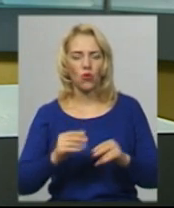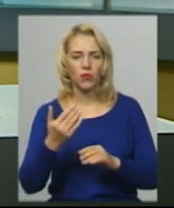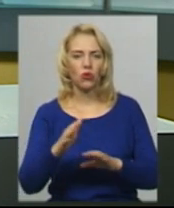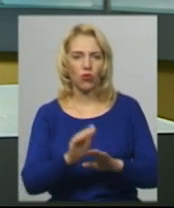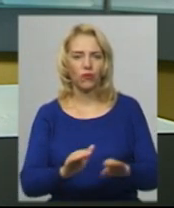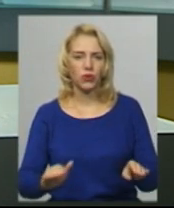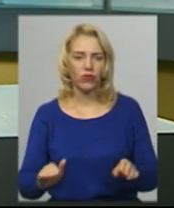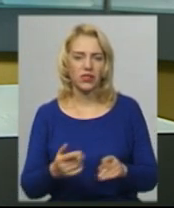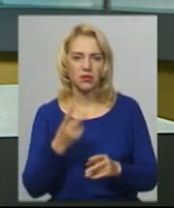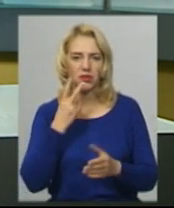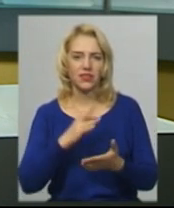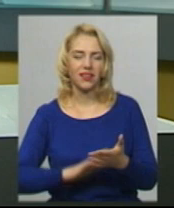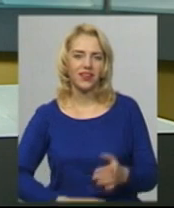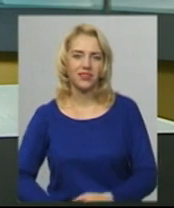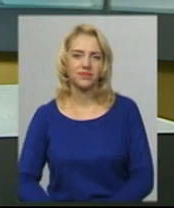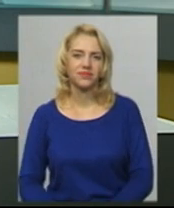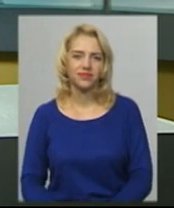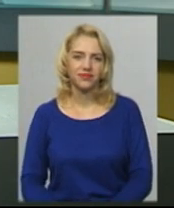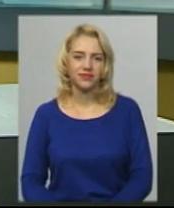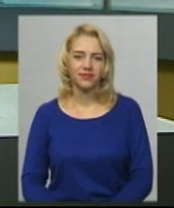вихованцями. Далі Тетяна Ворожцова.